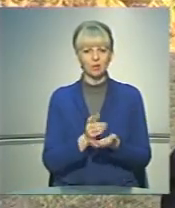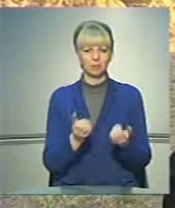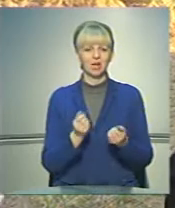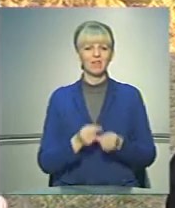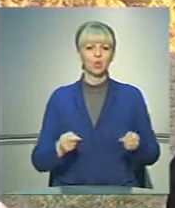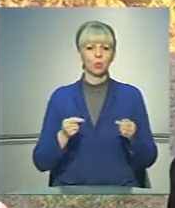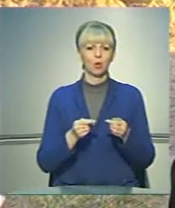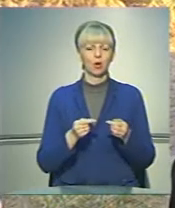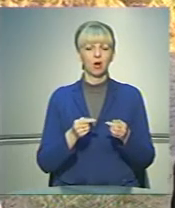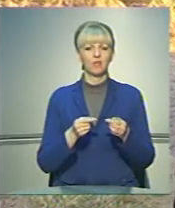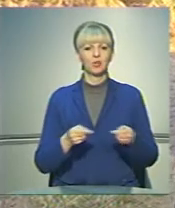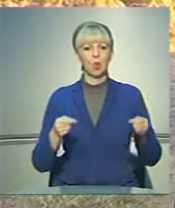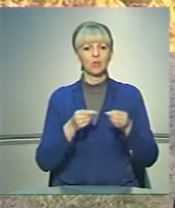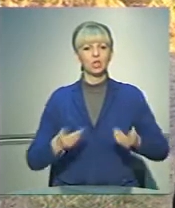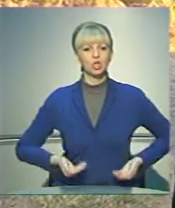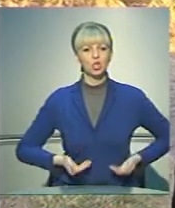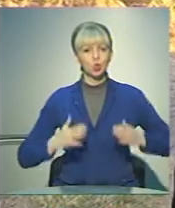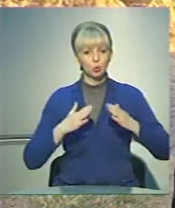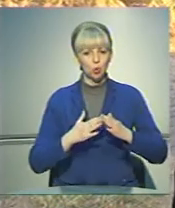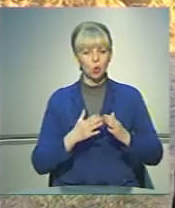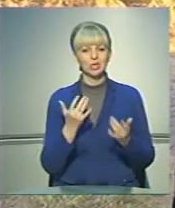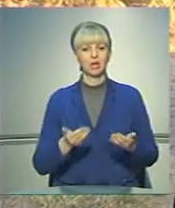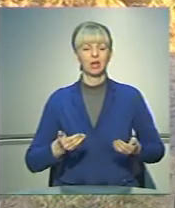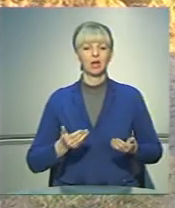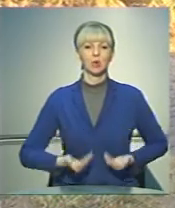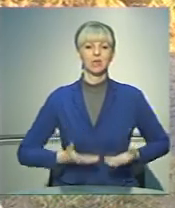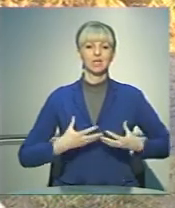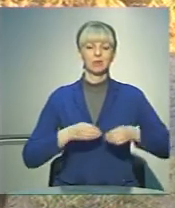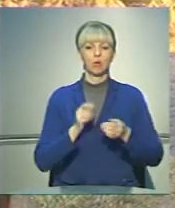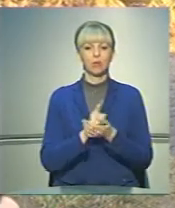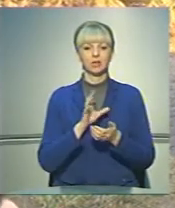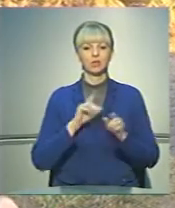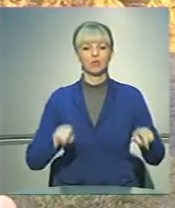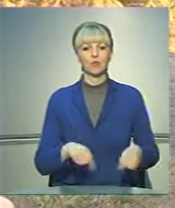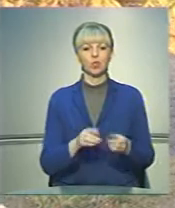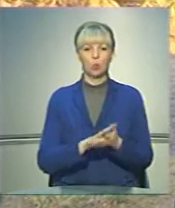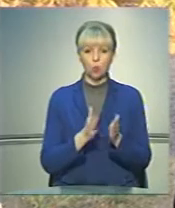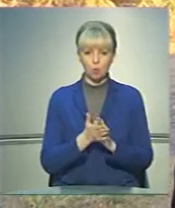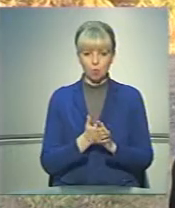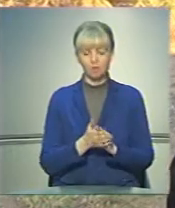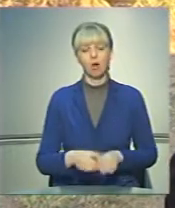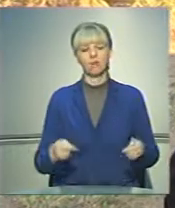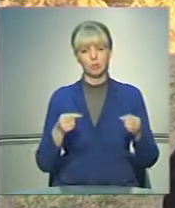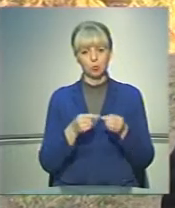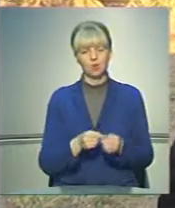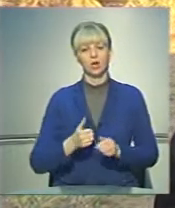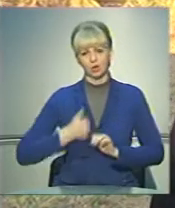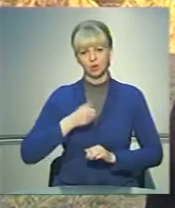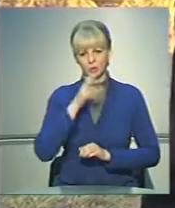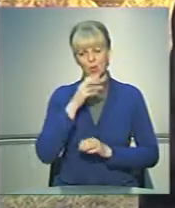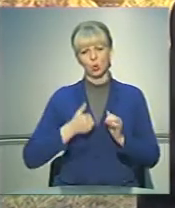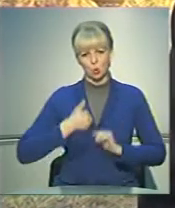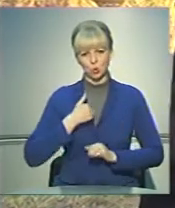відповідне житло, оскільки проживає і сім'я, і мають бути створені умови. Я кажу так, відповідно, гідну зарплату,